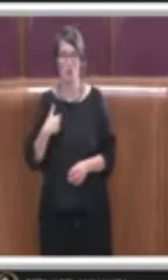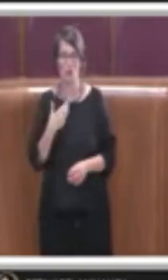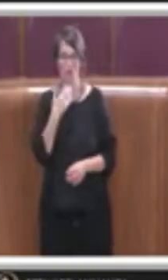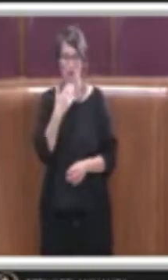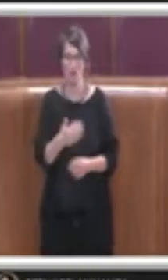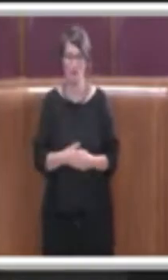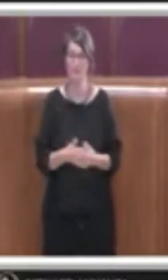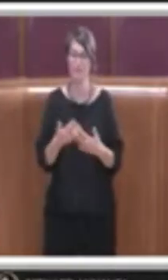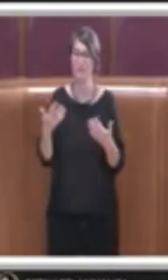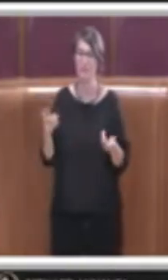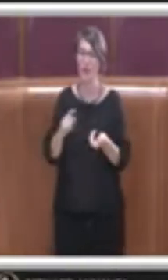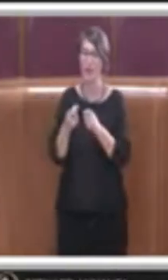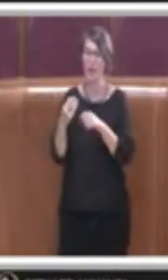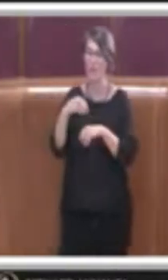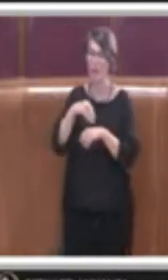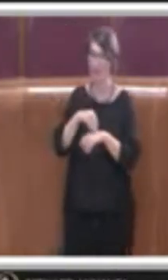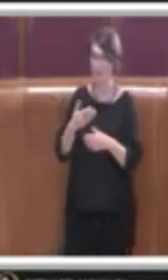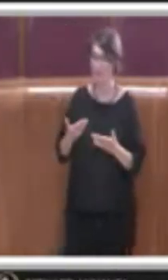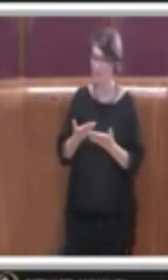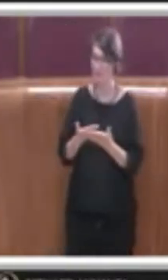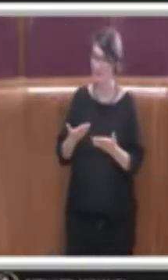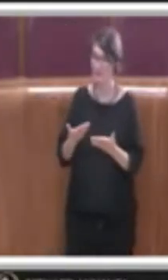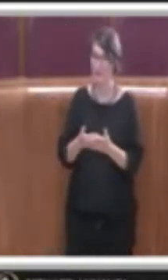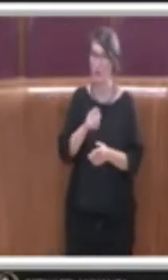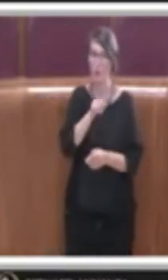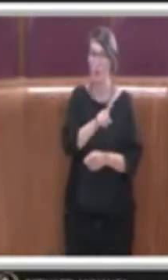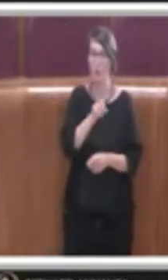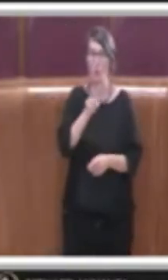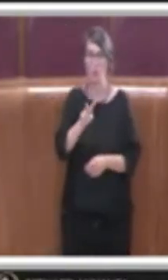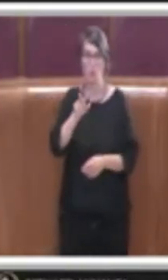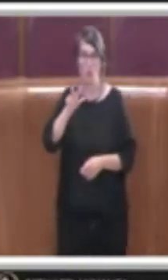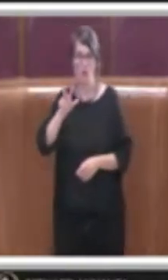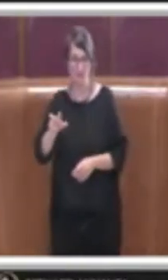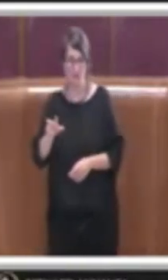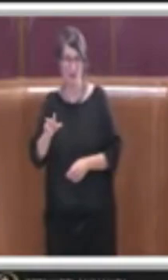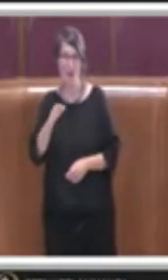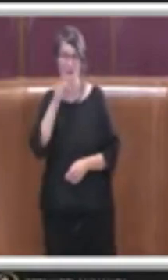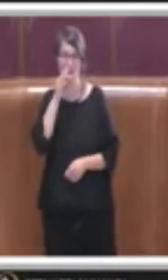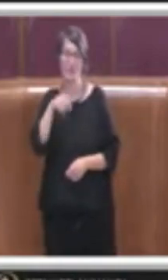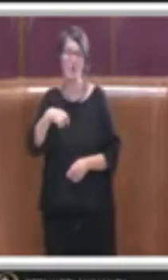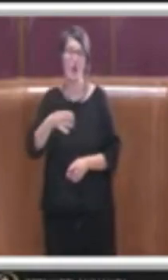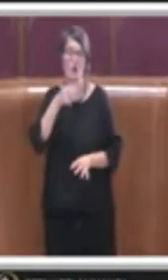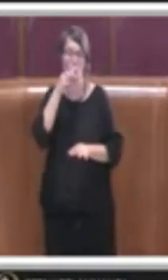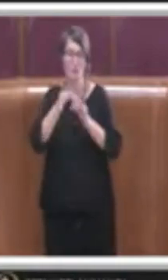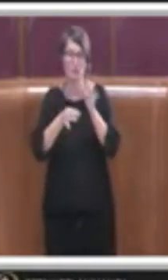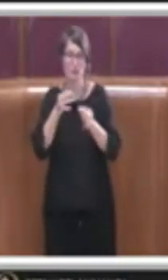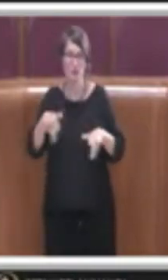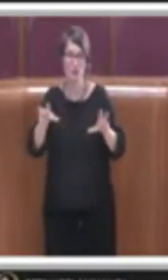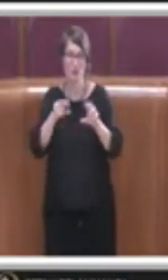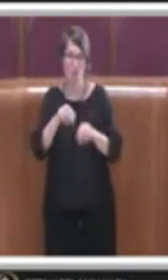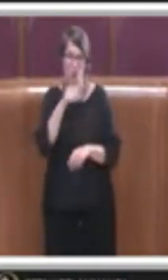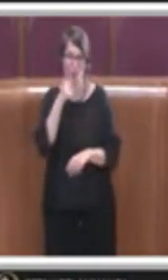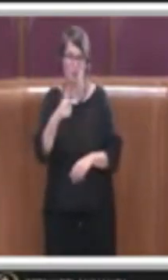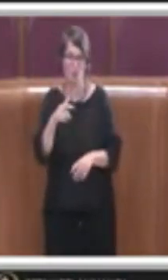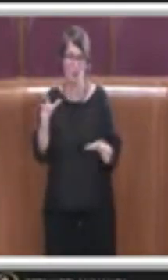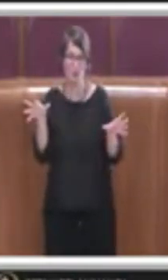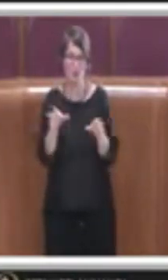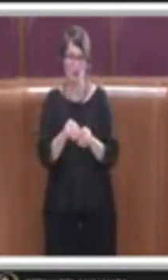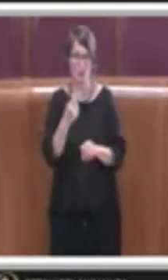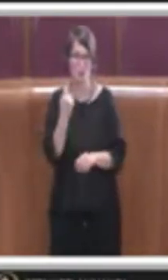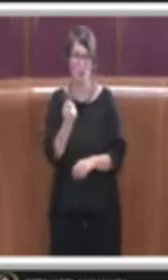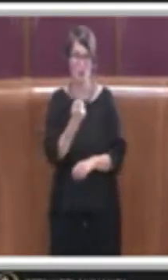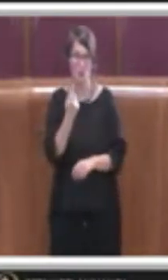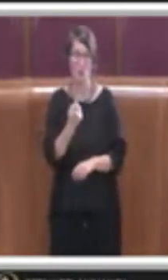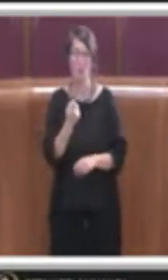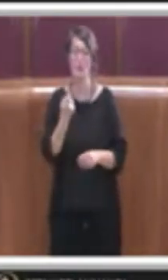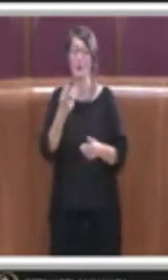Allora, gli emendamenti presentati quindi sono l'uno, il due e il tre, perciò non interverrò successivamente per ottimizzare. Sono frutto di un percorso di